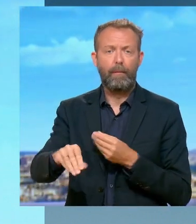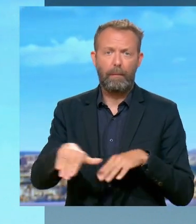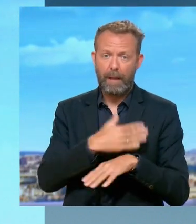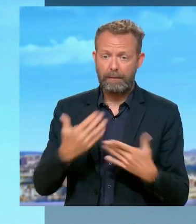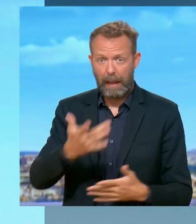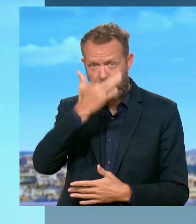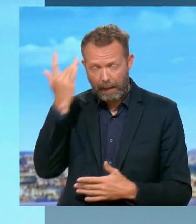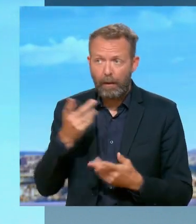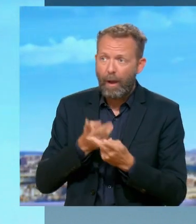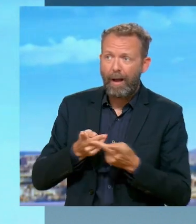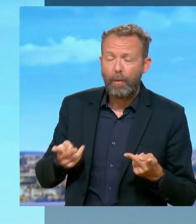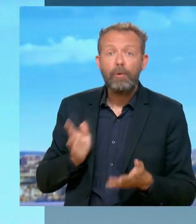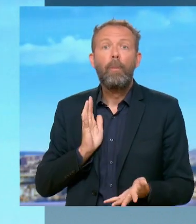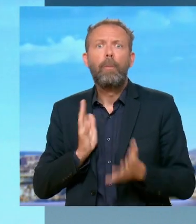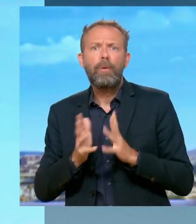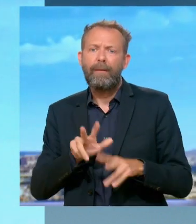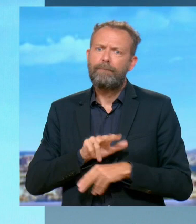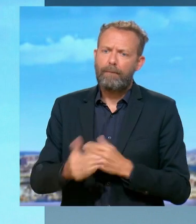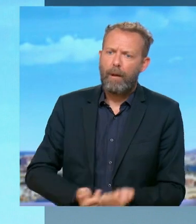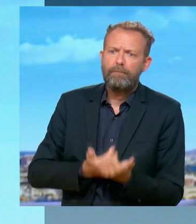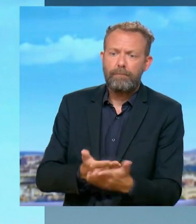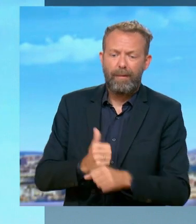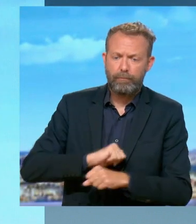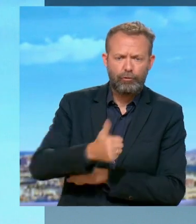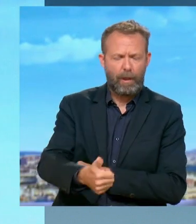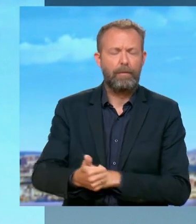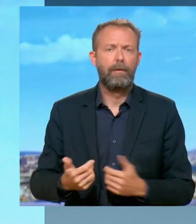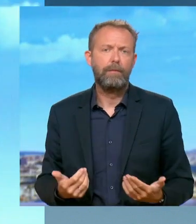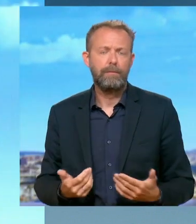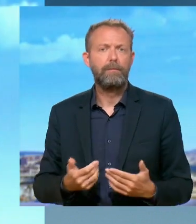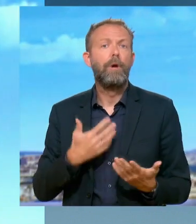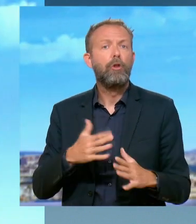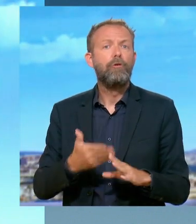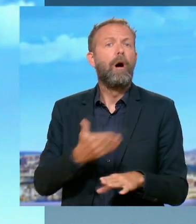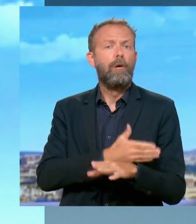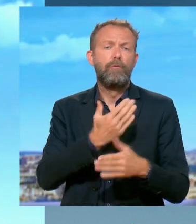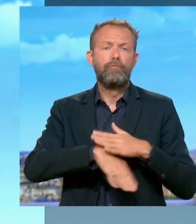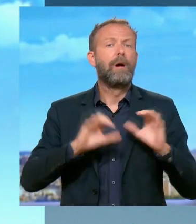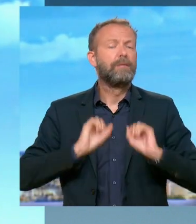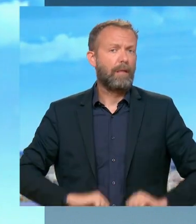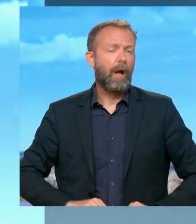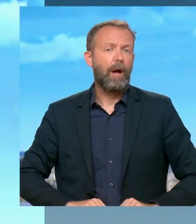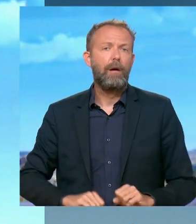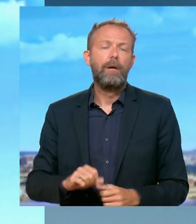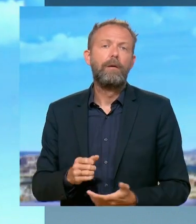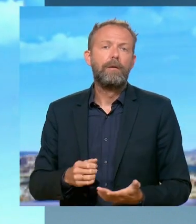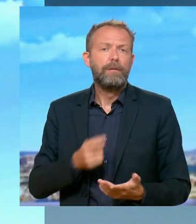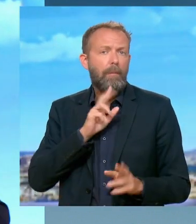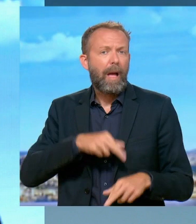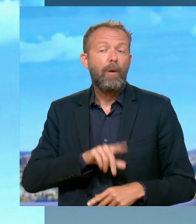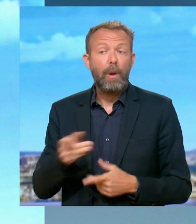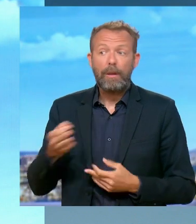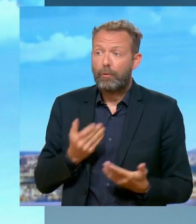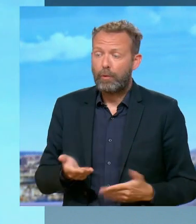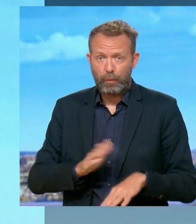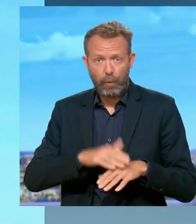'été, et on nous annonce qu'il sera peut-être étudié l'année prochaine. Et au préalable au Sénat. Sans doute à l'automne, au Sénat,'est pas rien. C'est ce qu nous dit aujourd